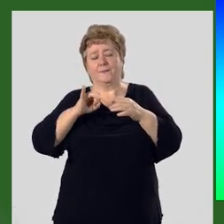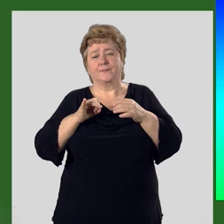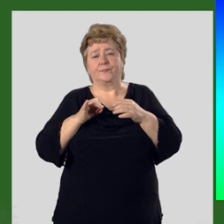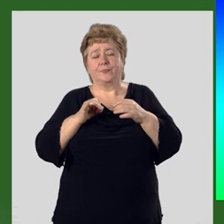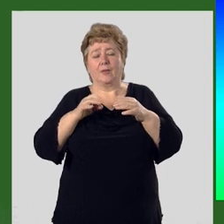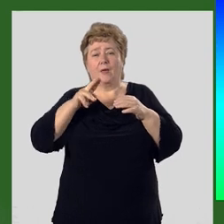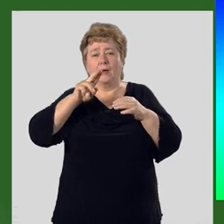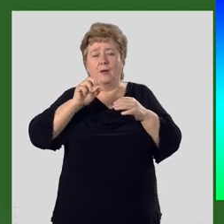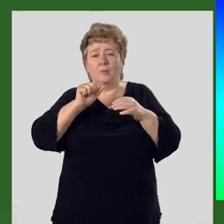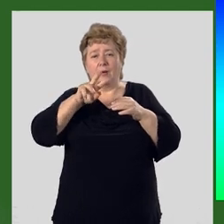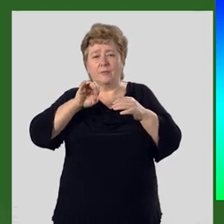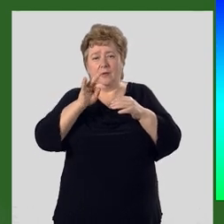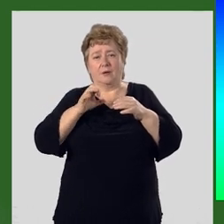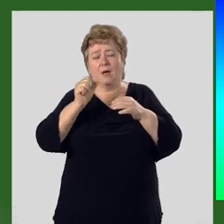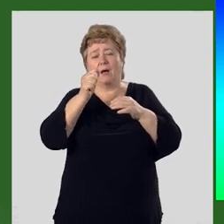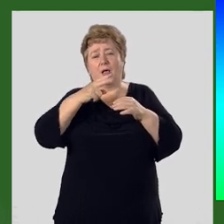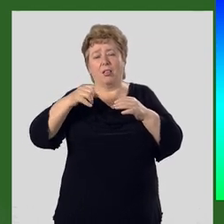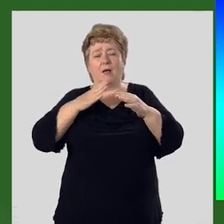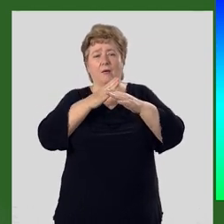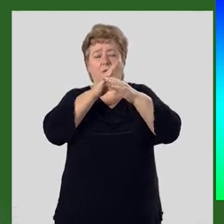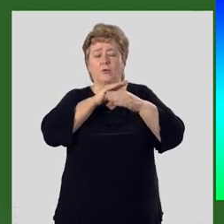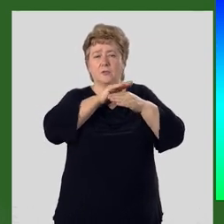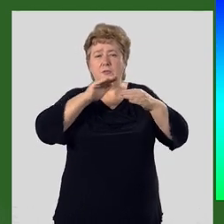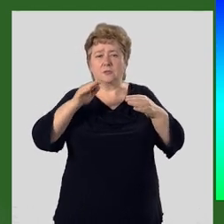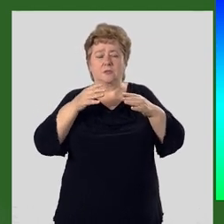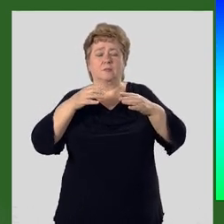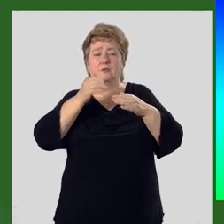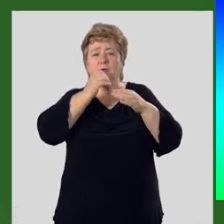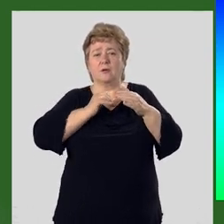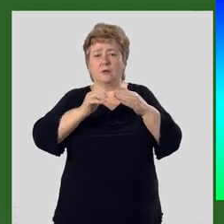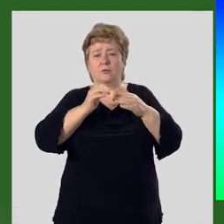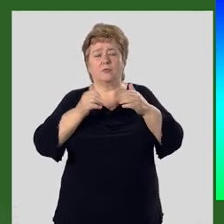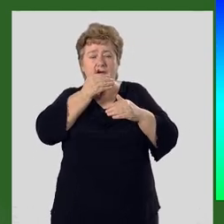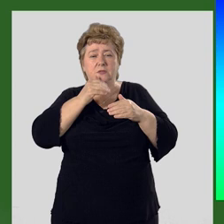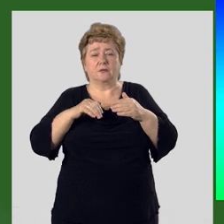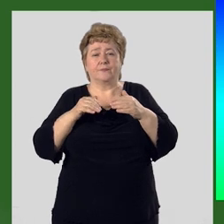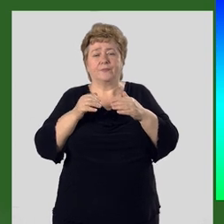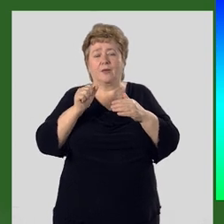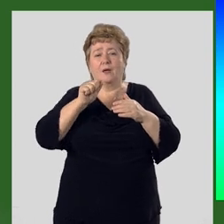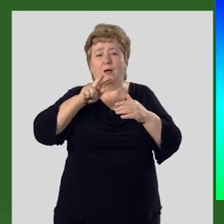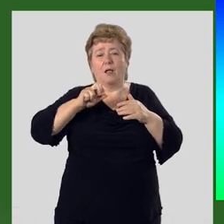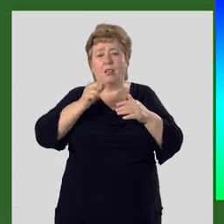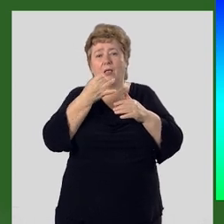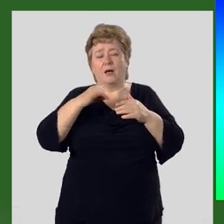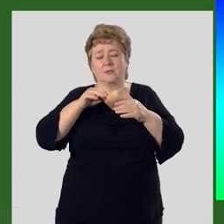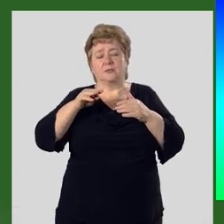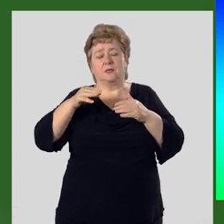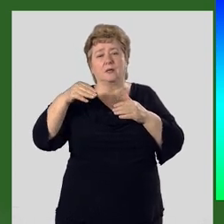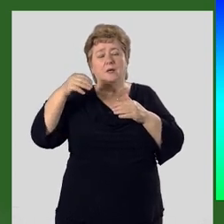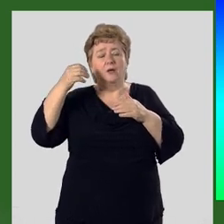Памира-Алай — горная система на юго-востоке Центральной Азии. Алайский и